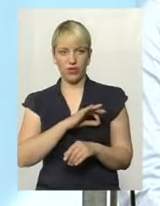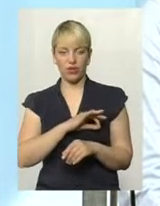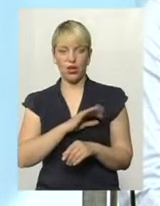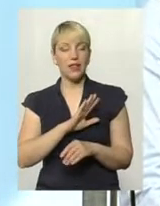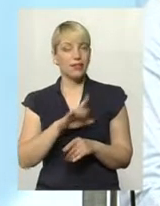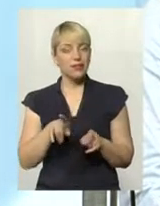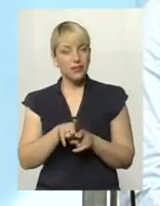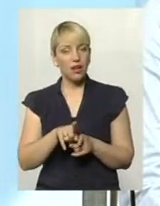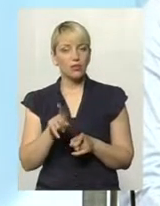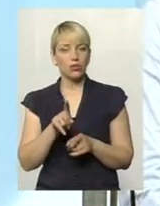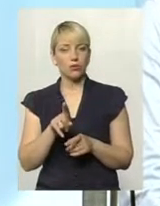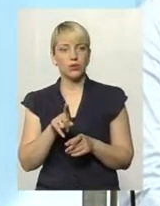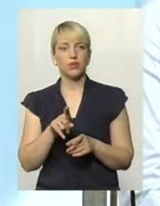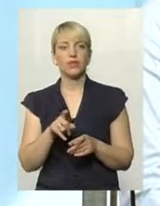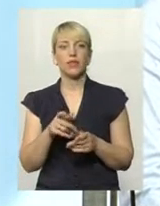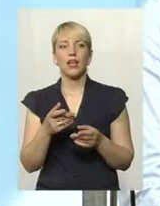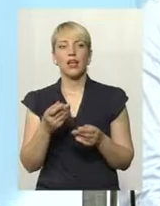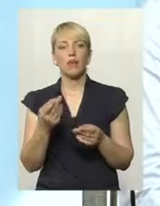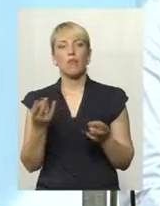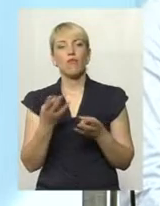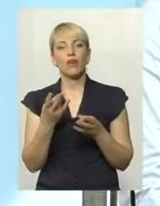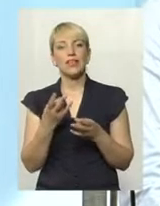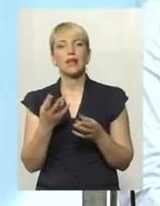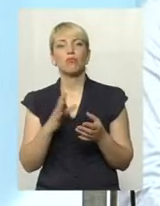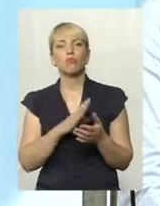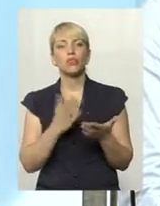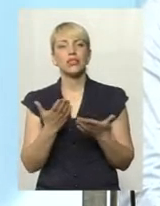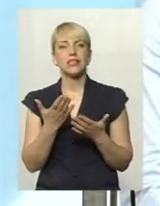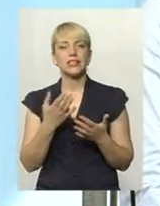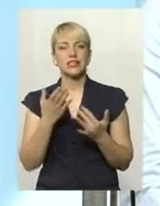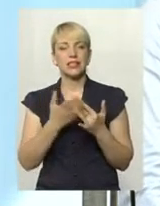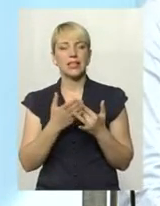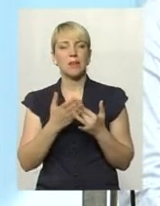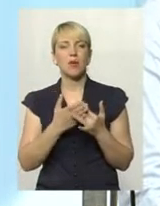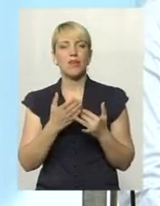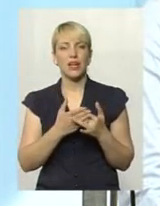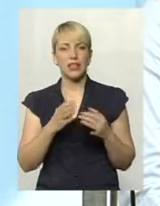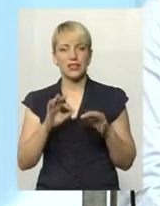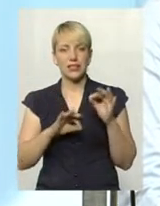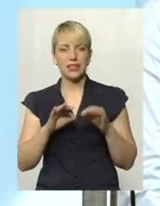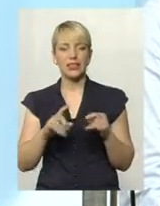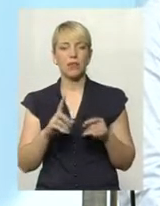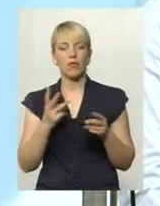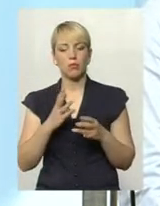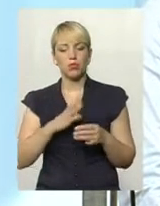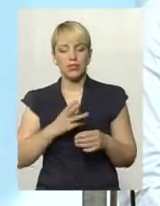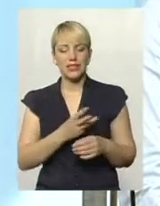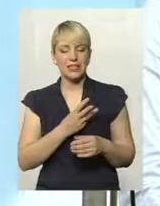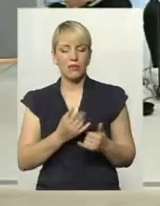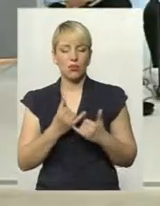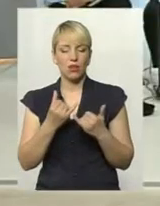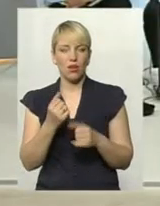точки зору наживи, а якісь перференції повинні бути, все-таки вони повинні мати якийсь стимул для роботи. Якщо він платить ті налоги,